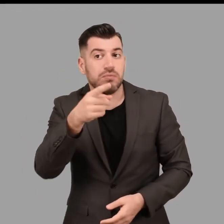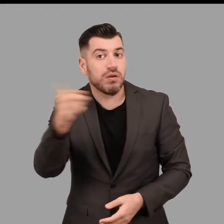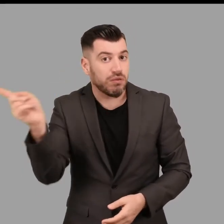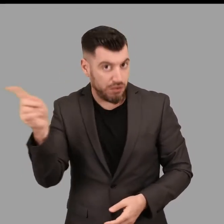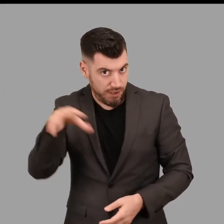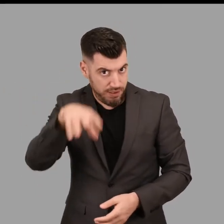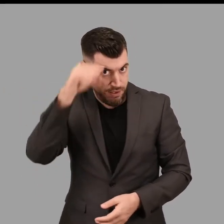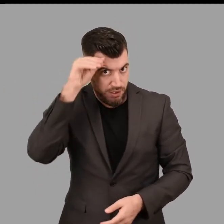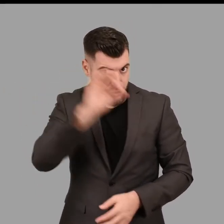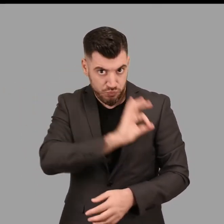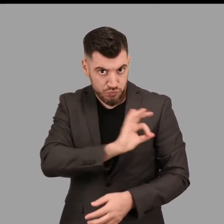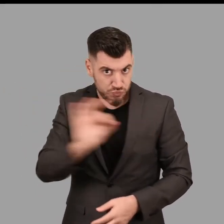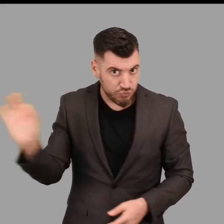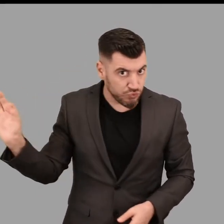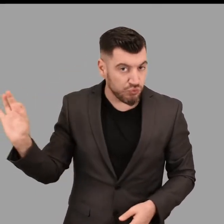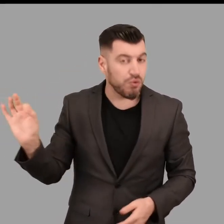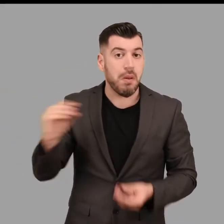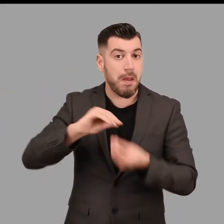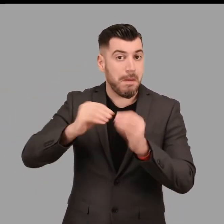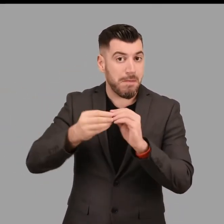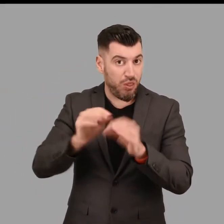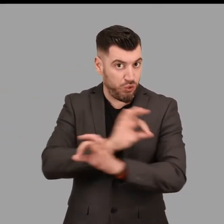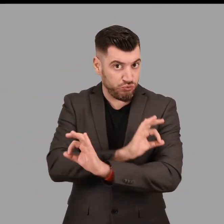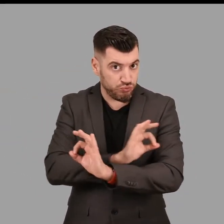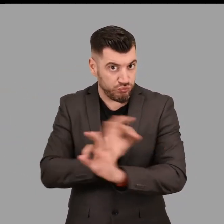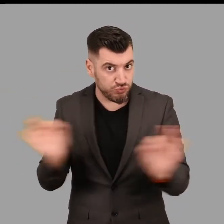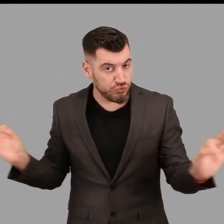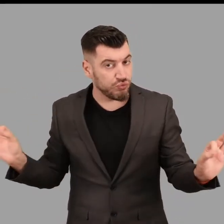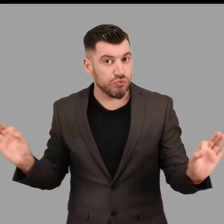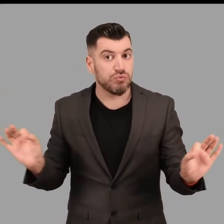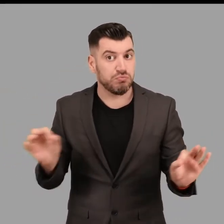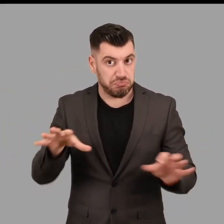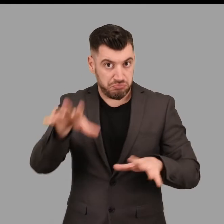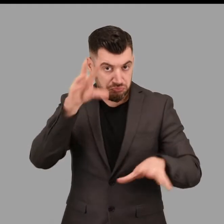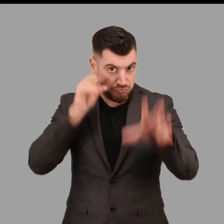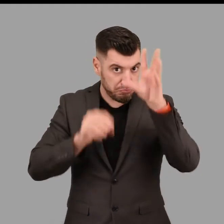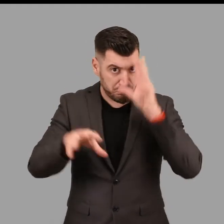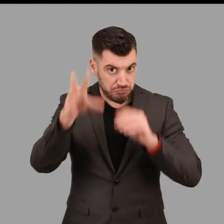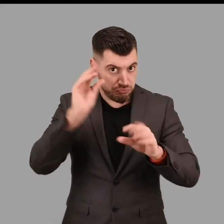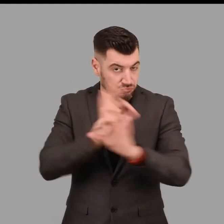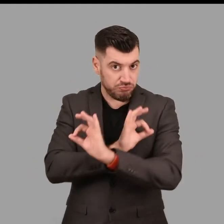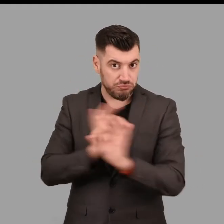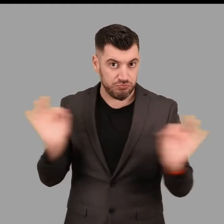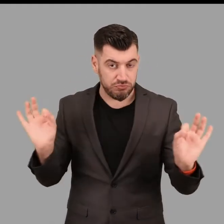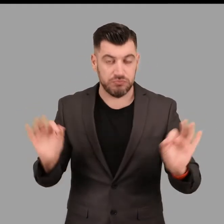κατανόησης θέματος και τις μεθόδους και τεχνικές που υιοθετήθηκαν για τον σκοπό αυτό.